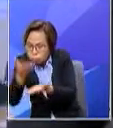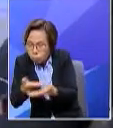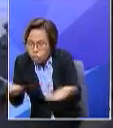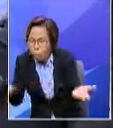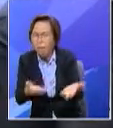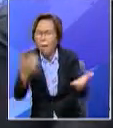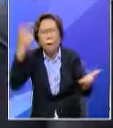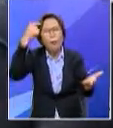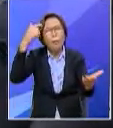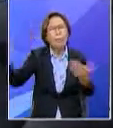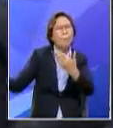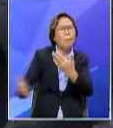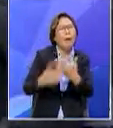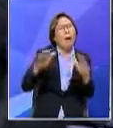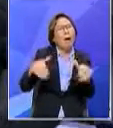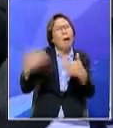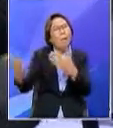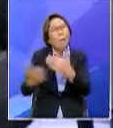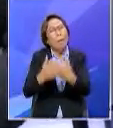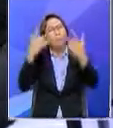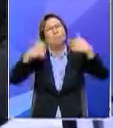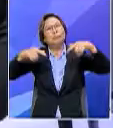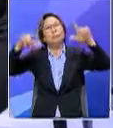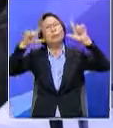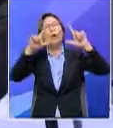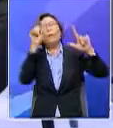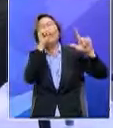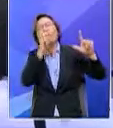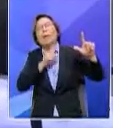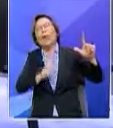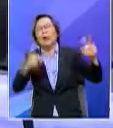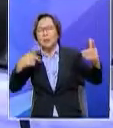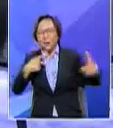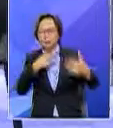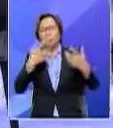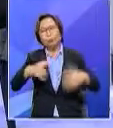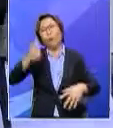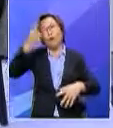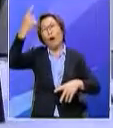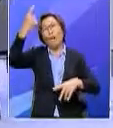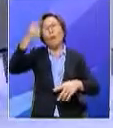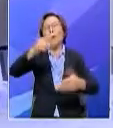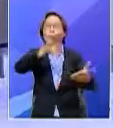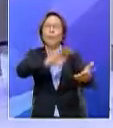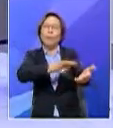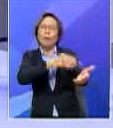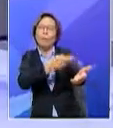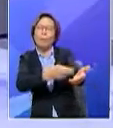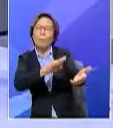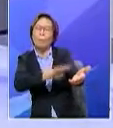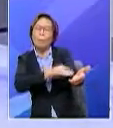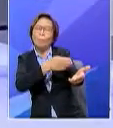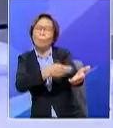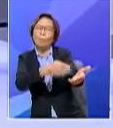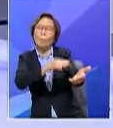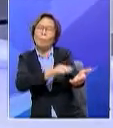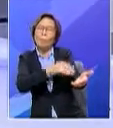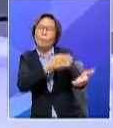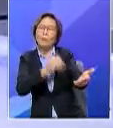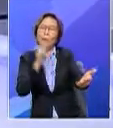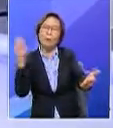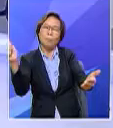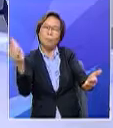push balik atau kembalikan era kegimlangan nasyik itu kita tak faham bahawa setiap genre muzik dia ada circle-nya